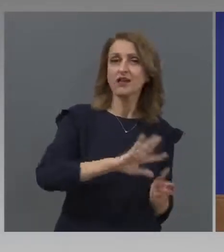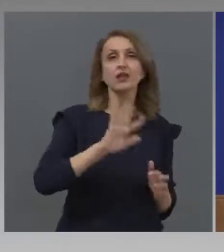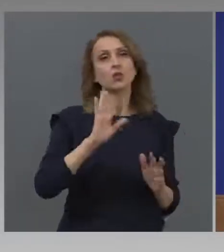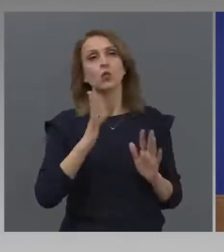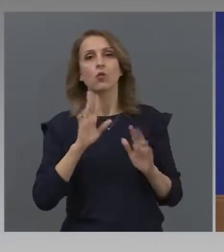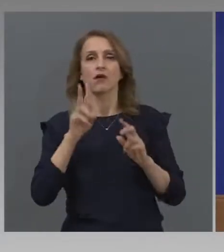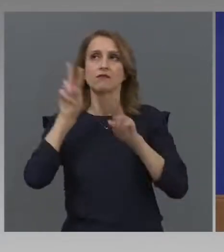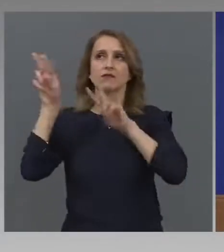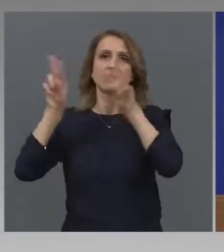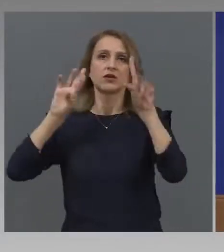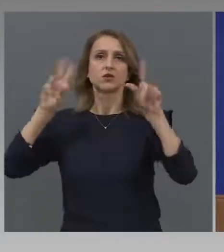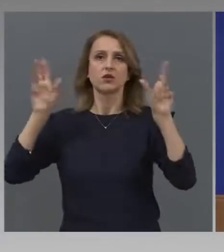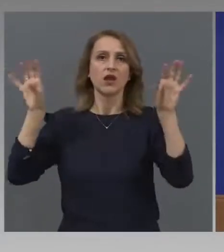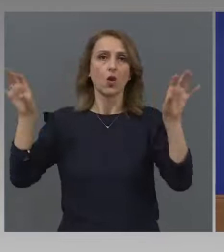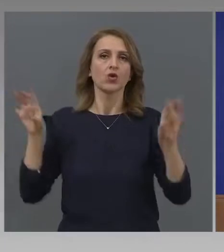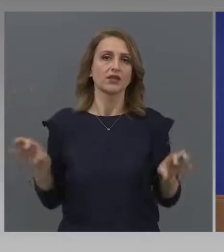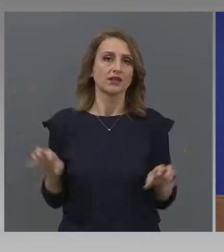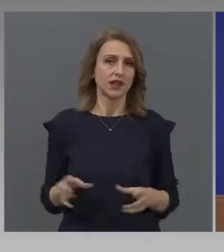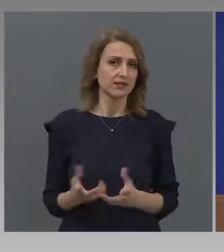континенти.